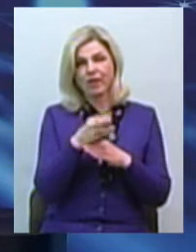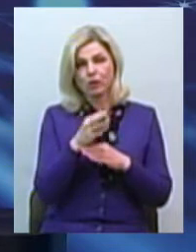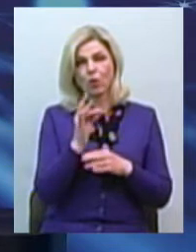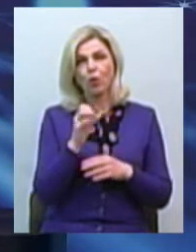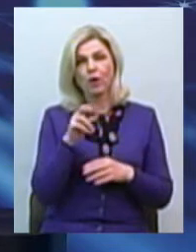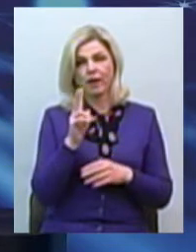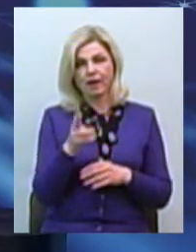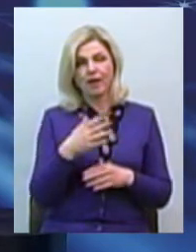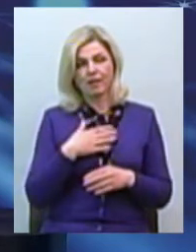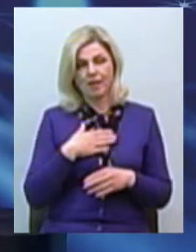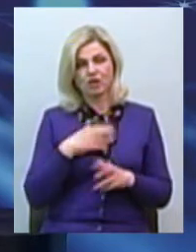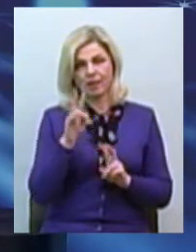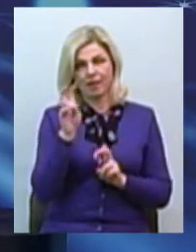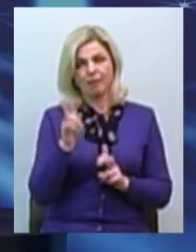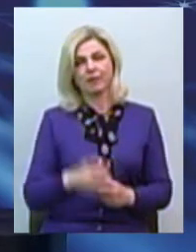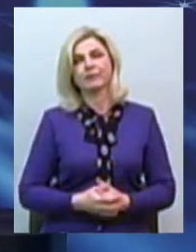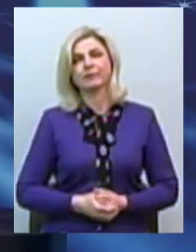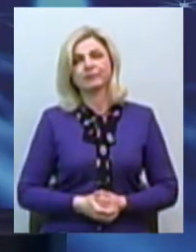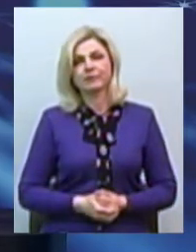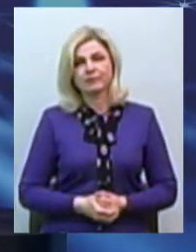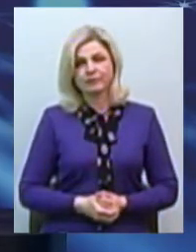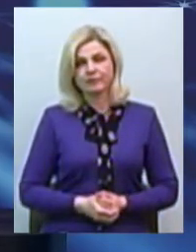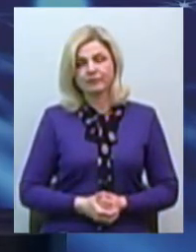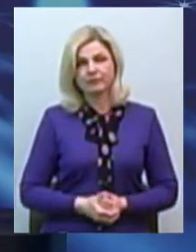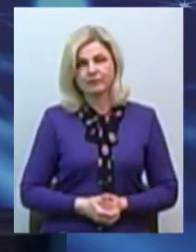нашої сьогоднішній теми. На все добре.